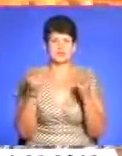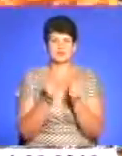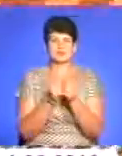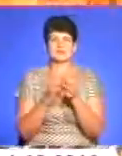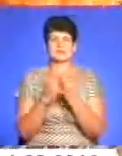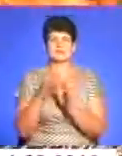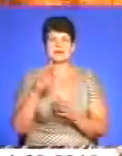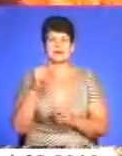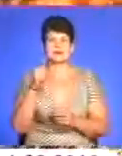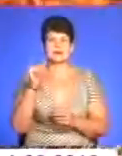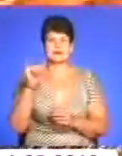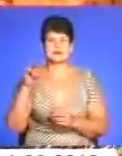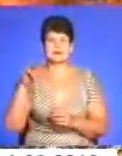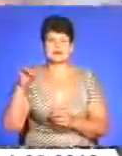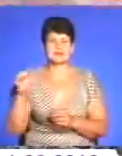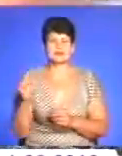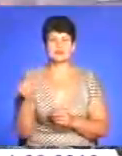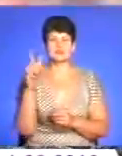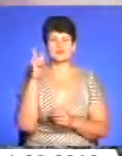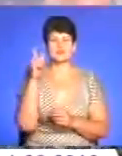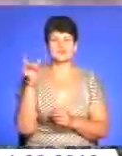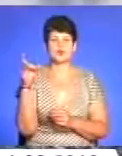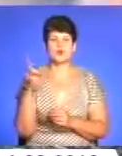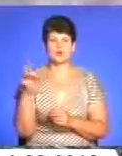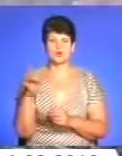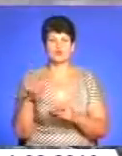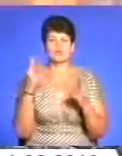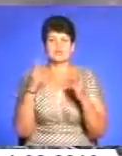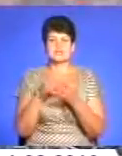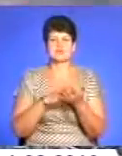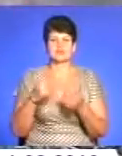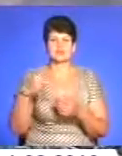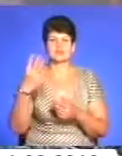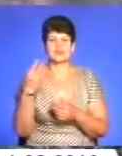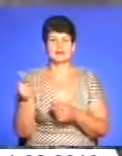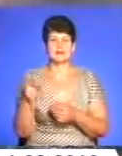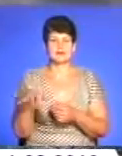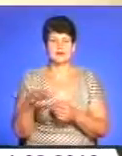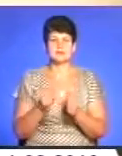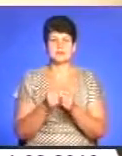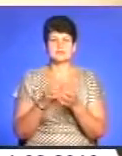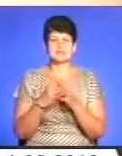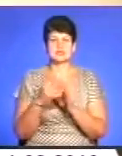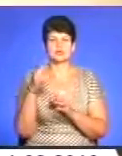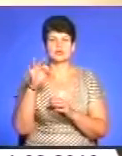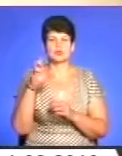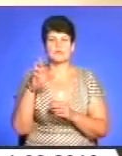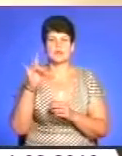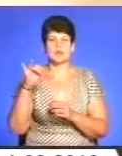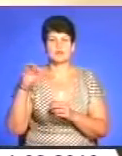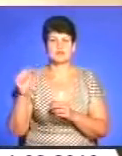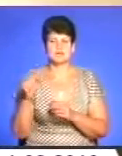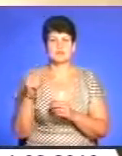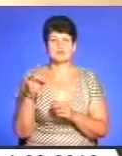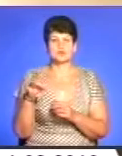району. Вогонь знищив стерню на площі близько 20 гектарів. А на зерновому полі поблизу села Добриводи з Барайського району згорів зернозбиральний